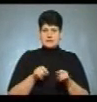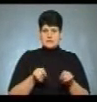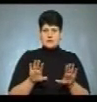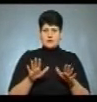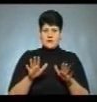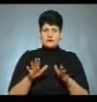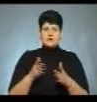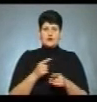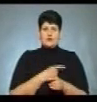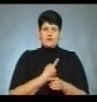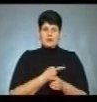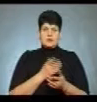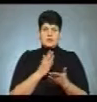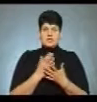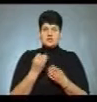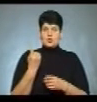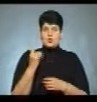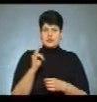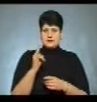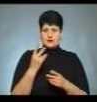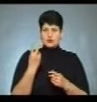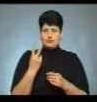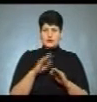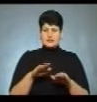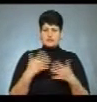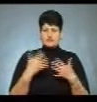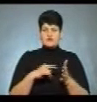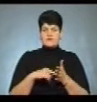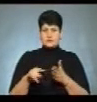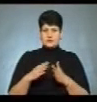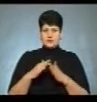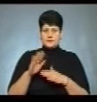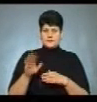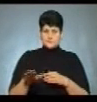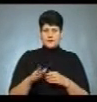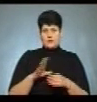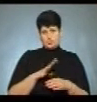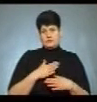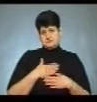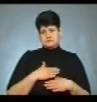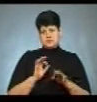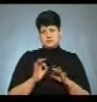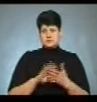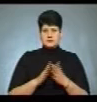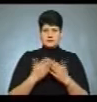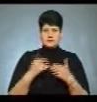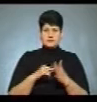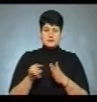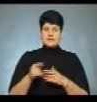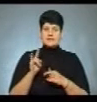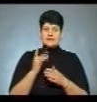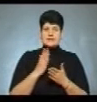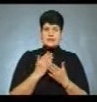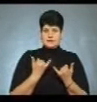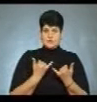стаціонарному відділенні ще є одна дитина, двоє діток вже виписані. Ви у задовільному стані вони виписані. Дитинка, яка перебуває